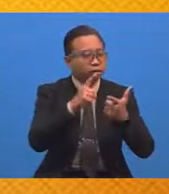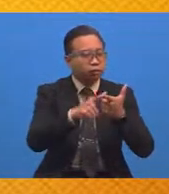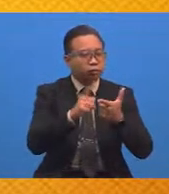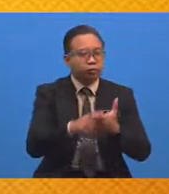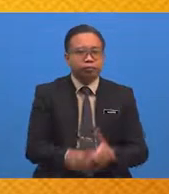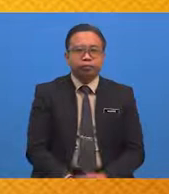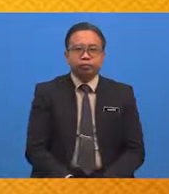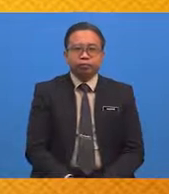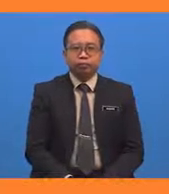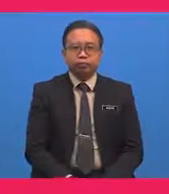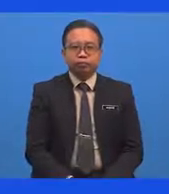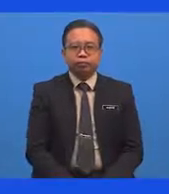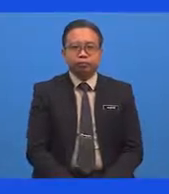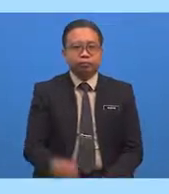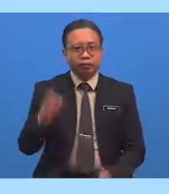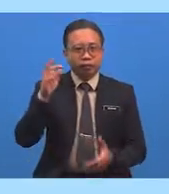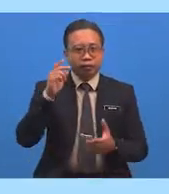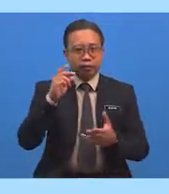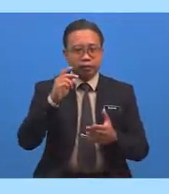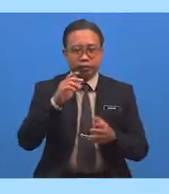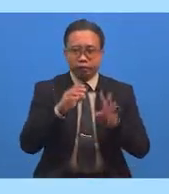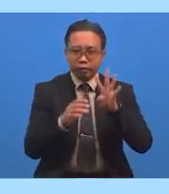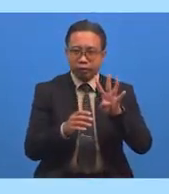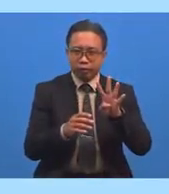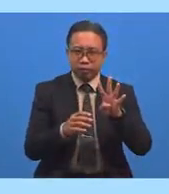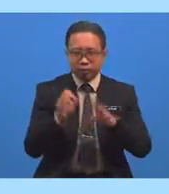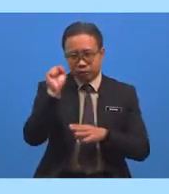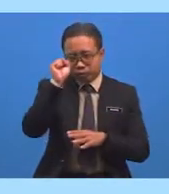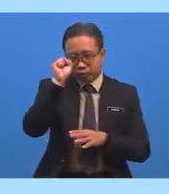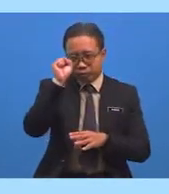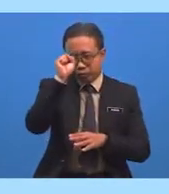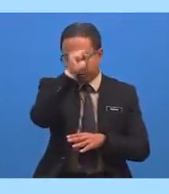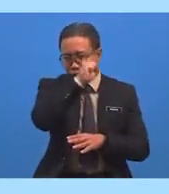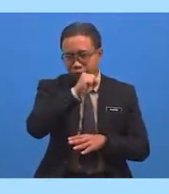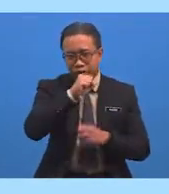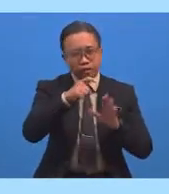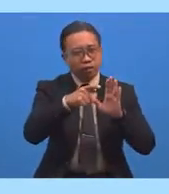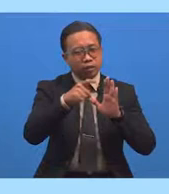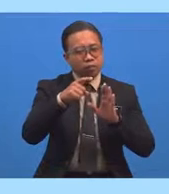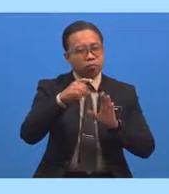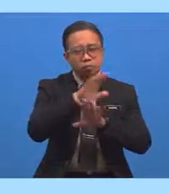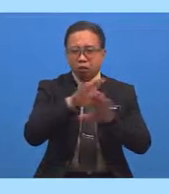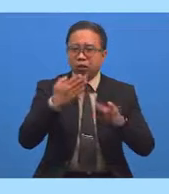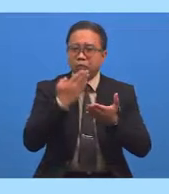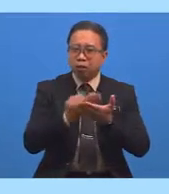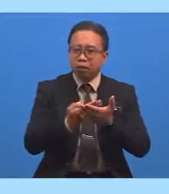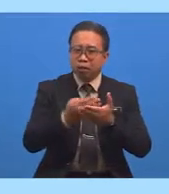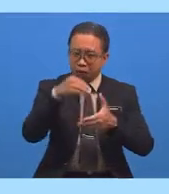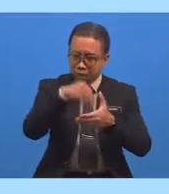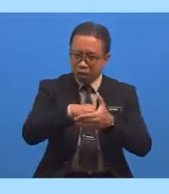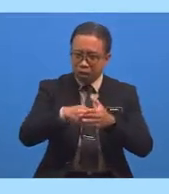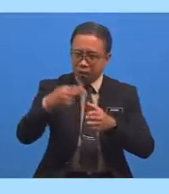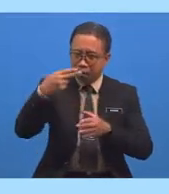Iaitu Mengenai Empat sifat negatif Yang terdapat Dalam